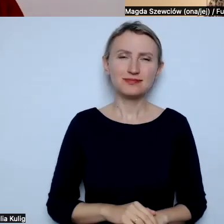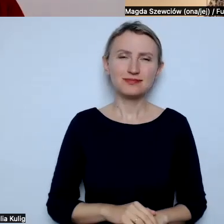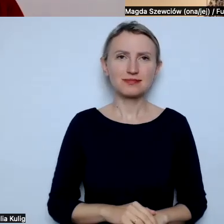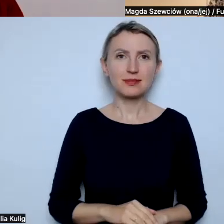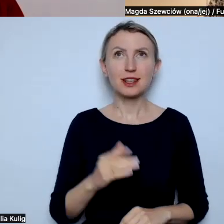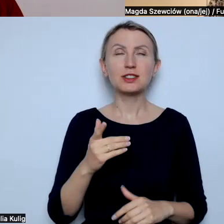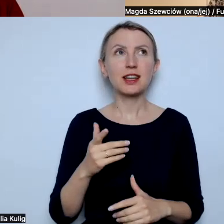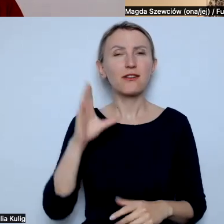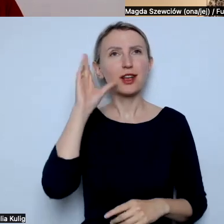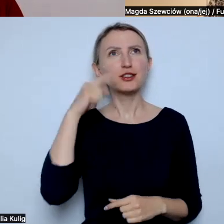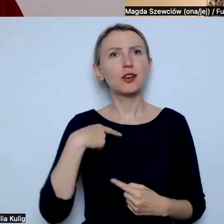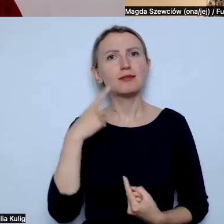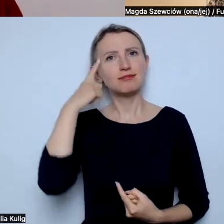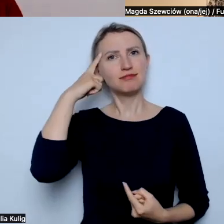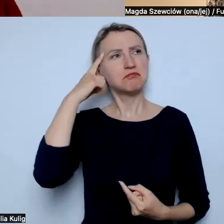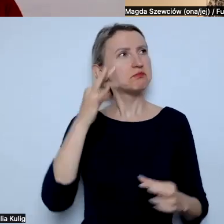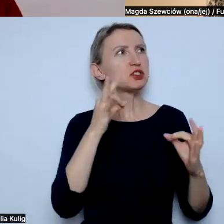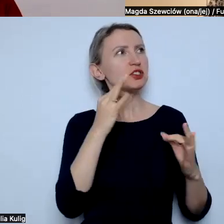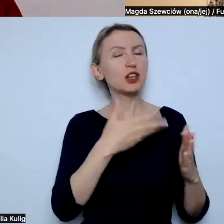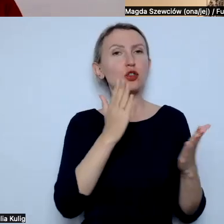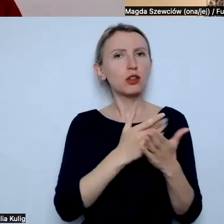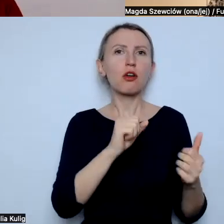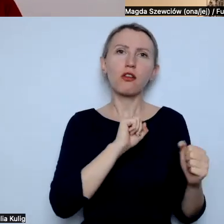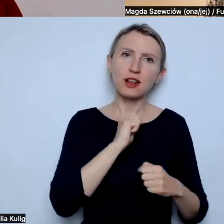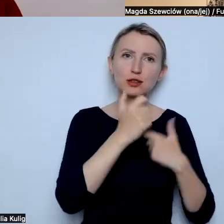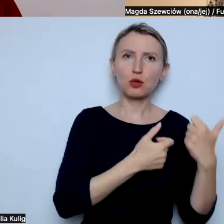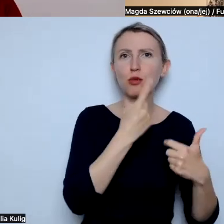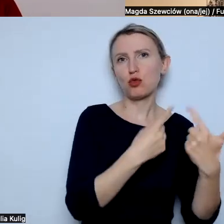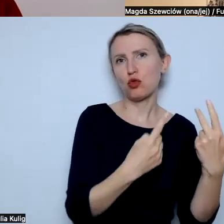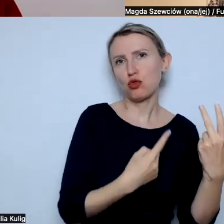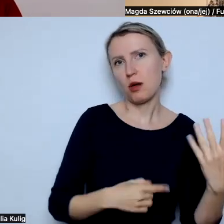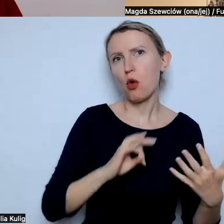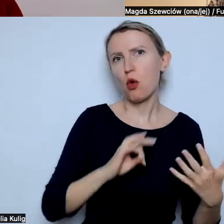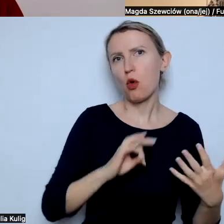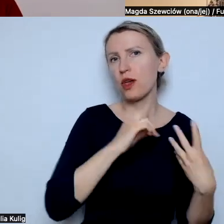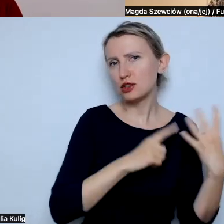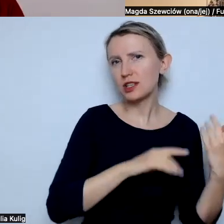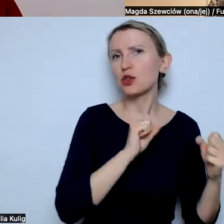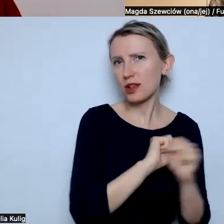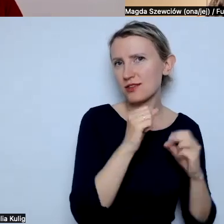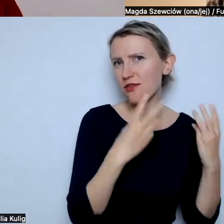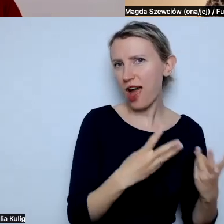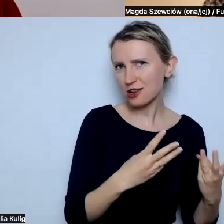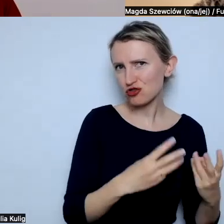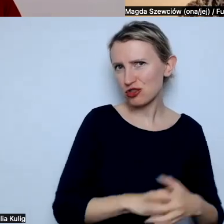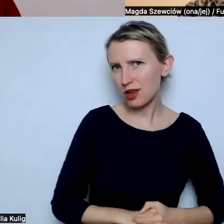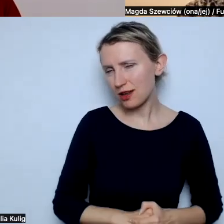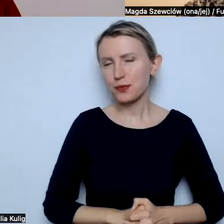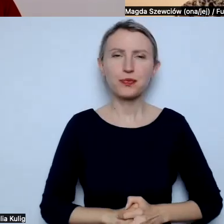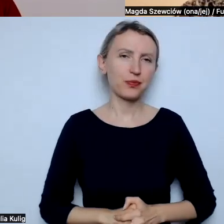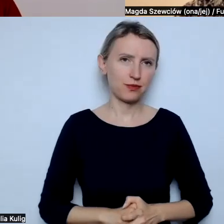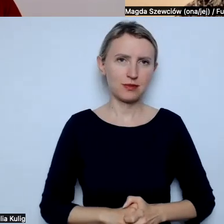dnia mogę powiedzieć, że dzisiaj nie tylko fajnie coś policzyłam, chociaż wiem, że moje liczenie też ma znaczenie dla jakichś tam momentów